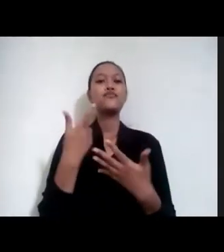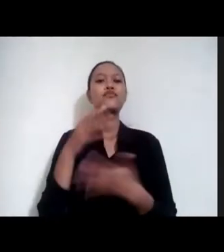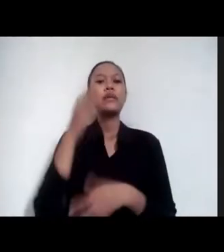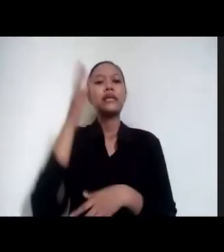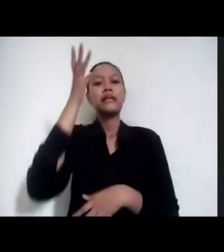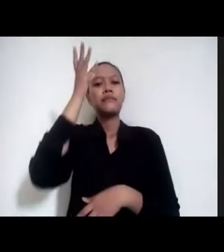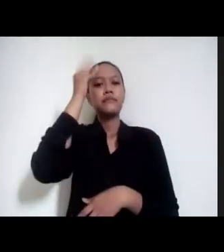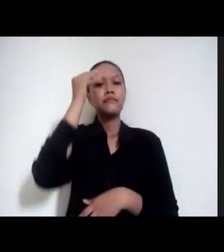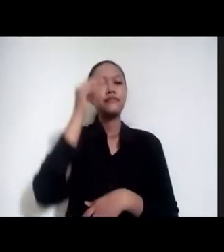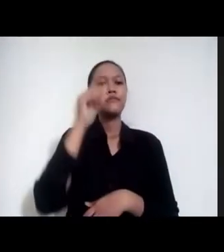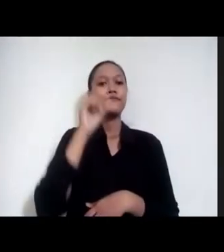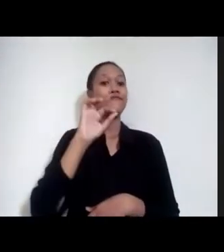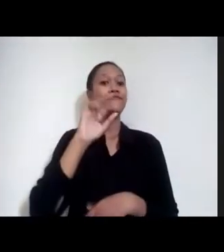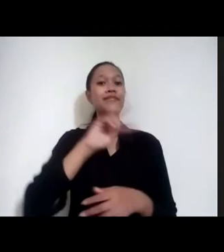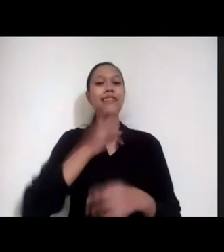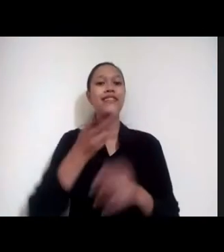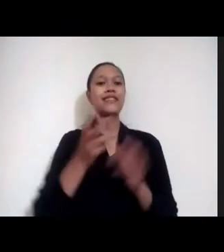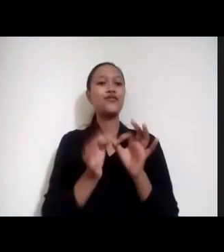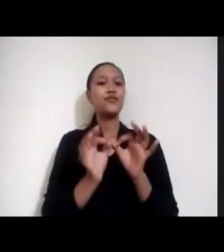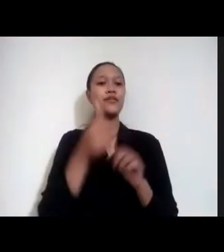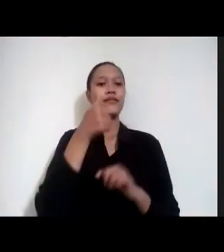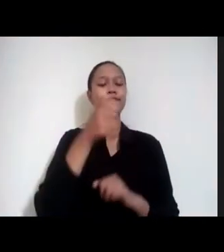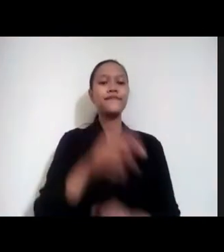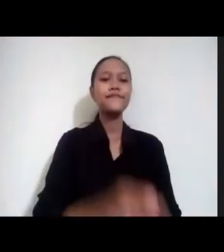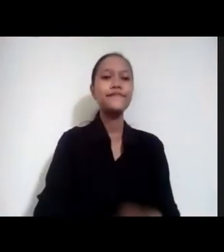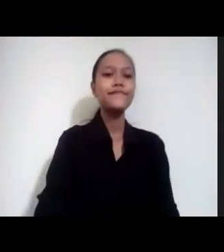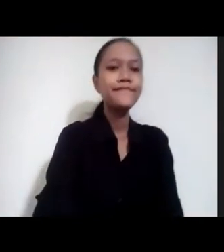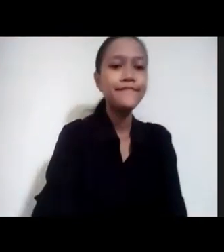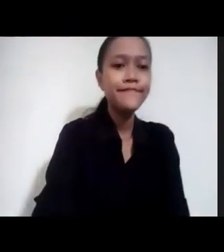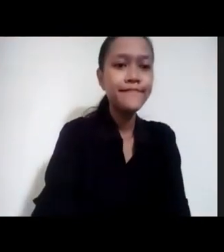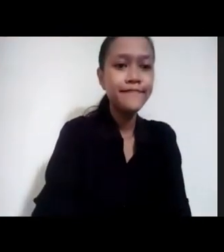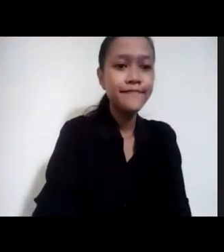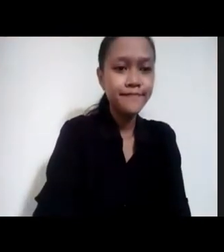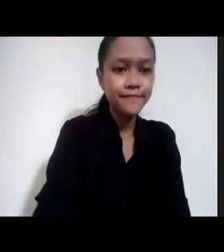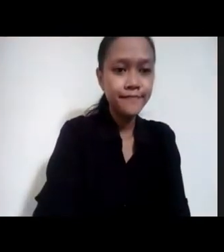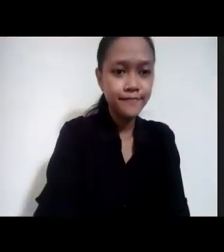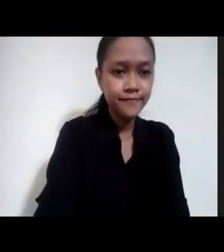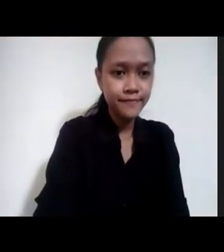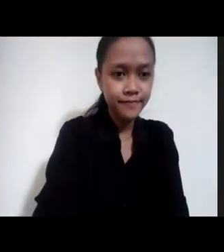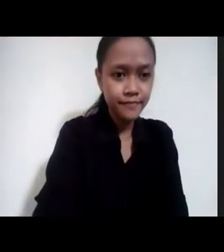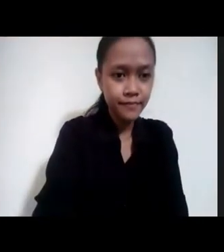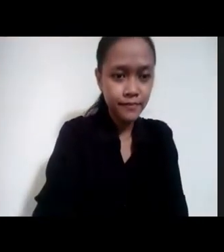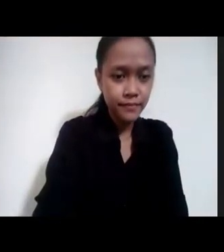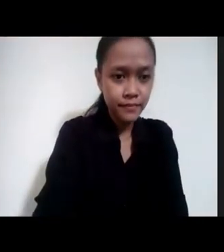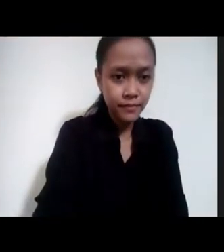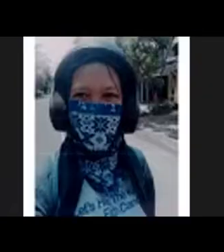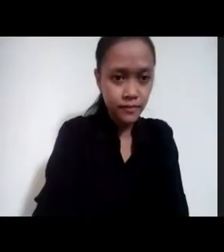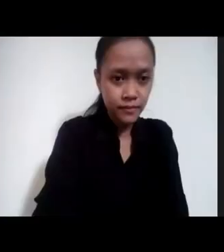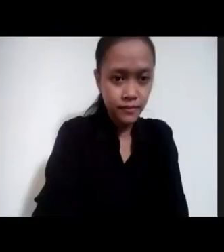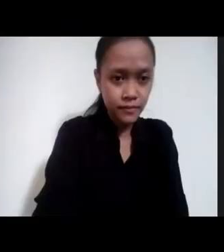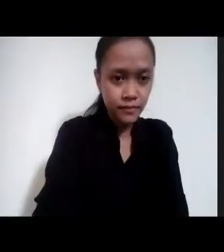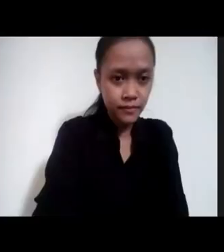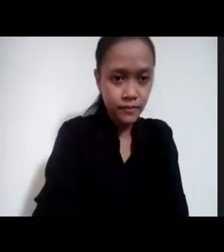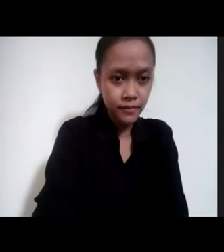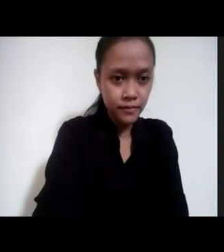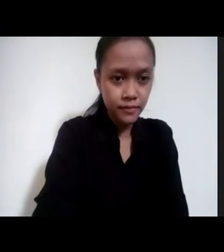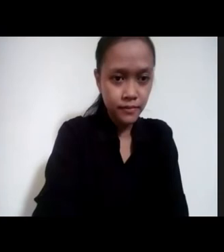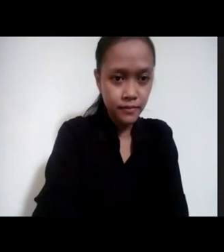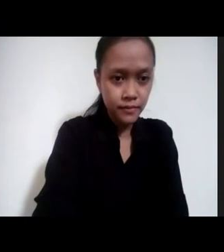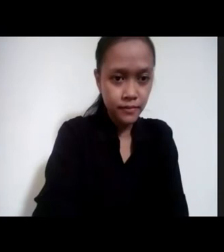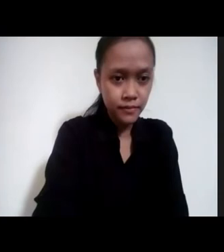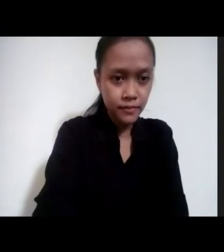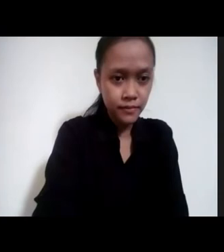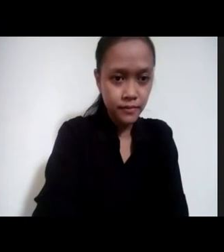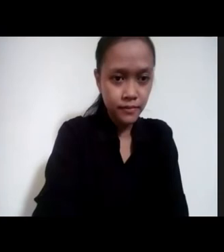Tapi Baru Kemudian Mendalami Itu Mungkin Sekitar Tiga Tahun Belakang Setelah Tau Data Jurnalisme Dan Ada Banyak